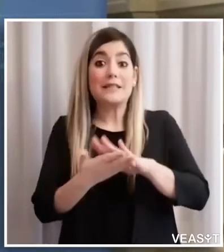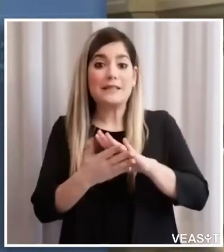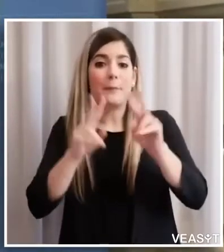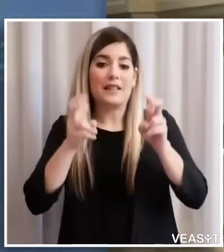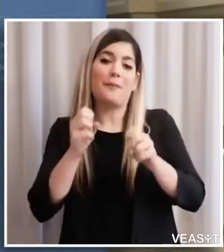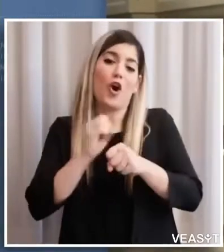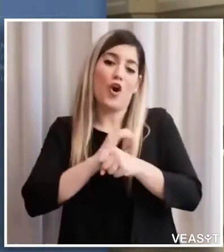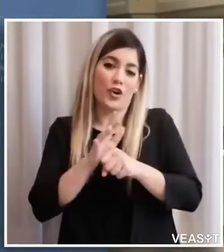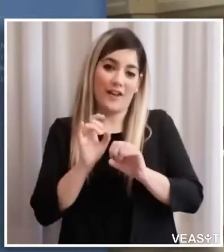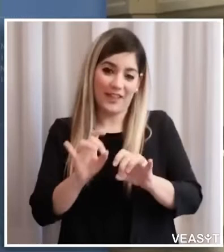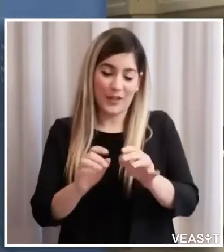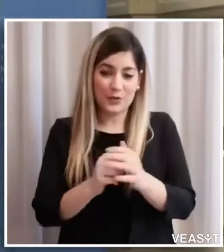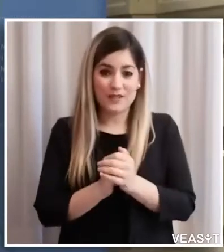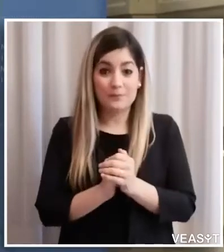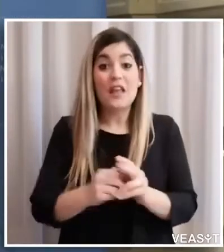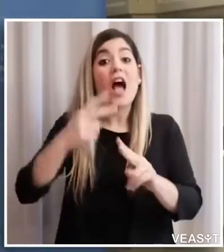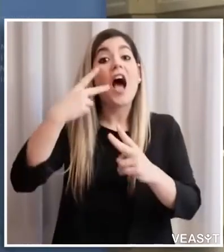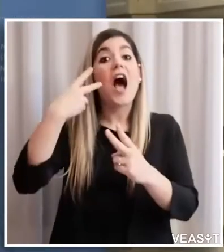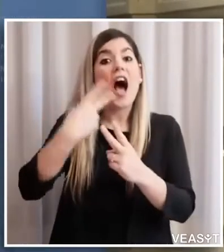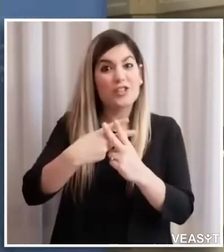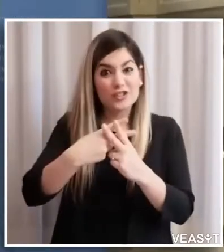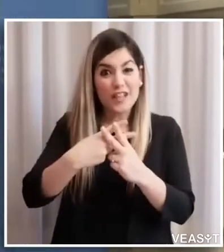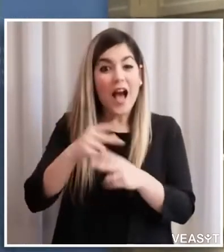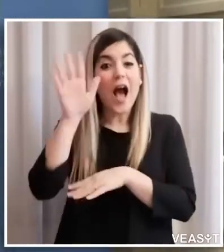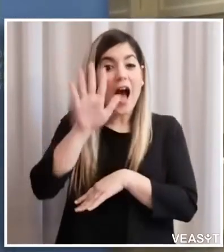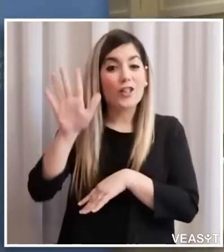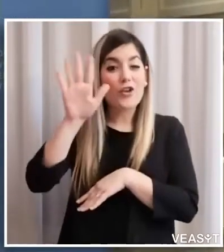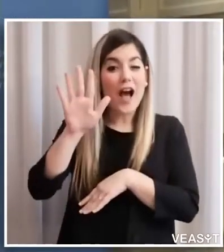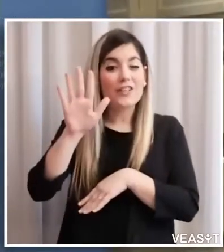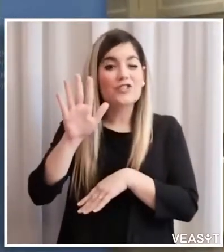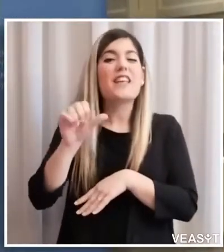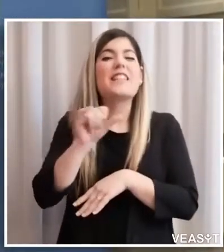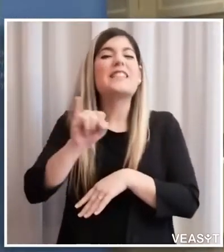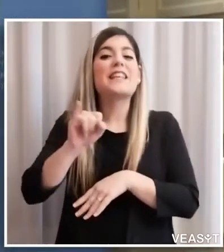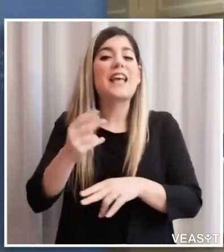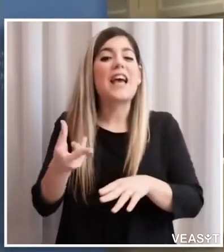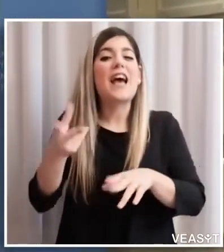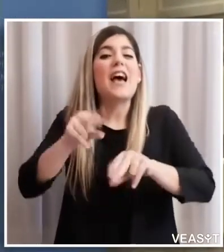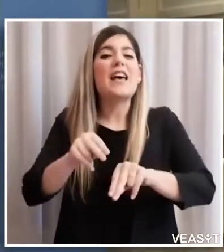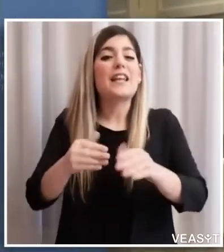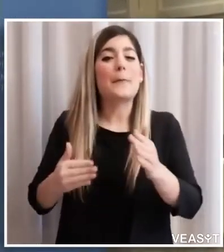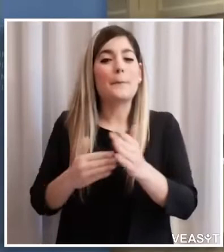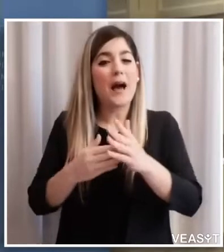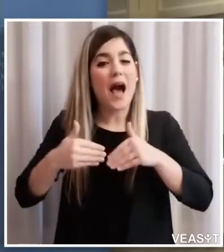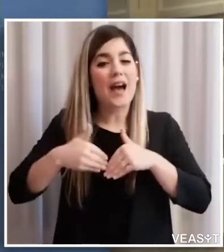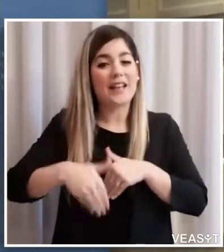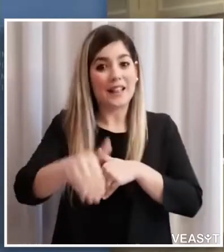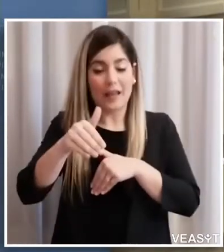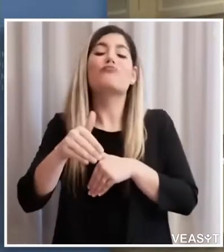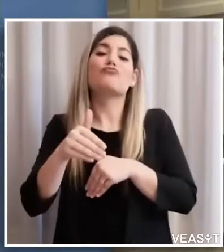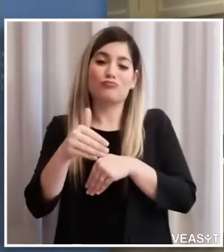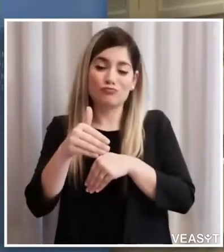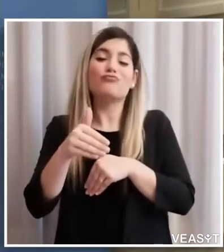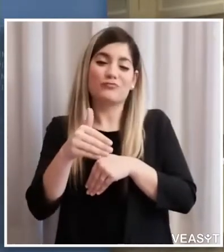Hashtag Alto Adige si riparte, elaborato dalla Giunta Provinciale, prevede, tra l'altro, una serie di importanti misure a favore della